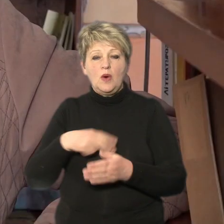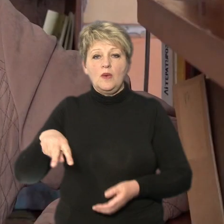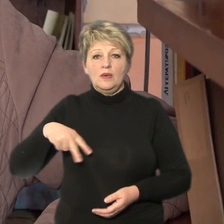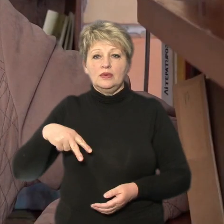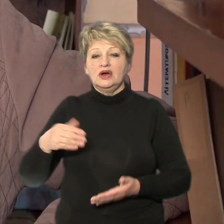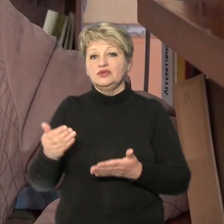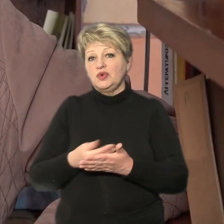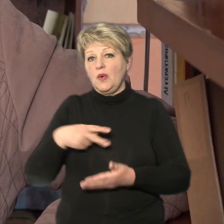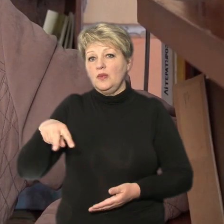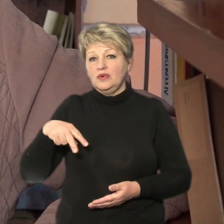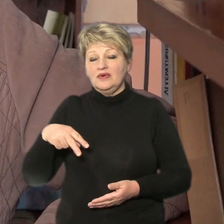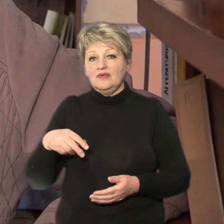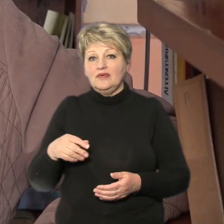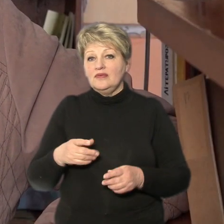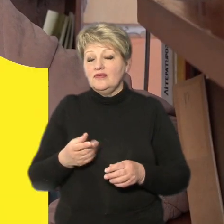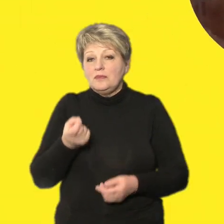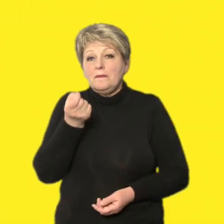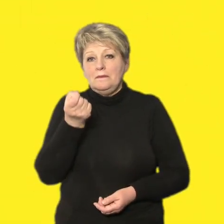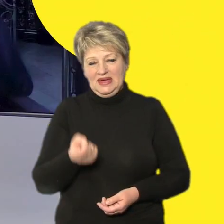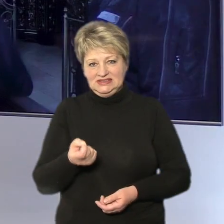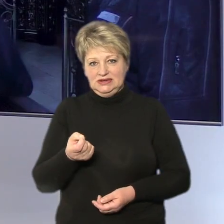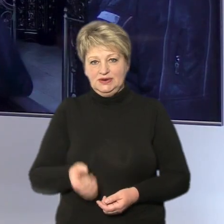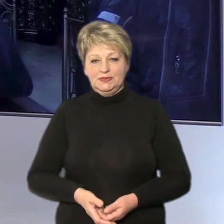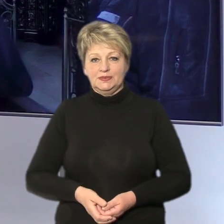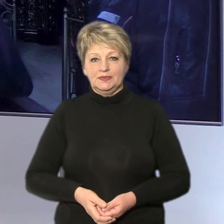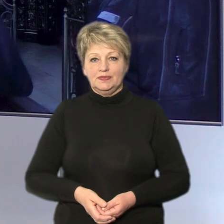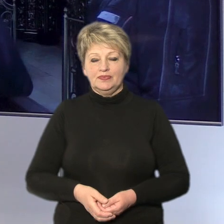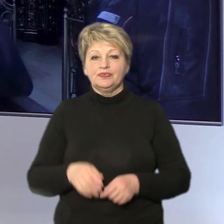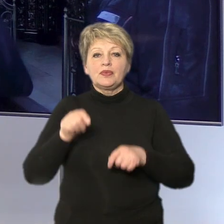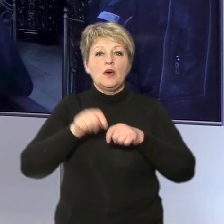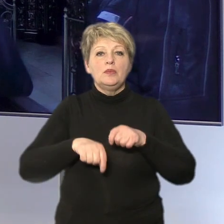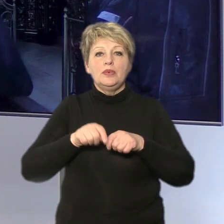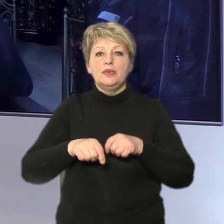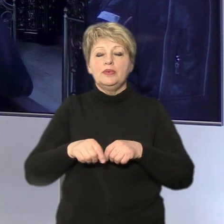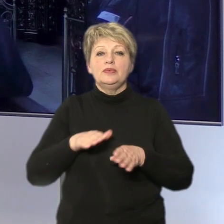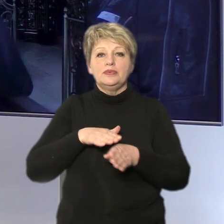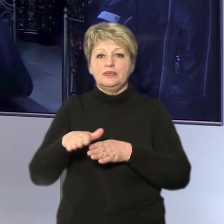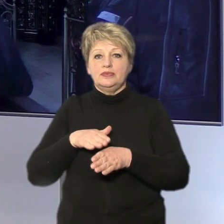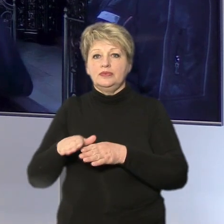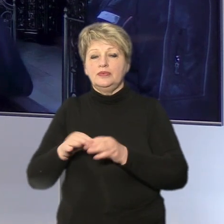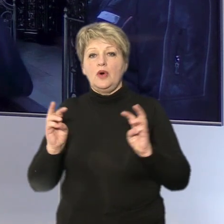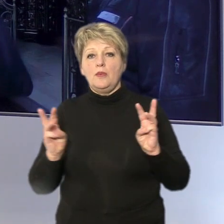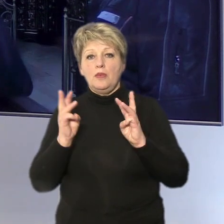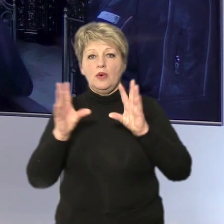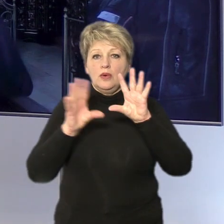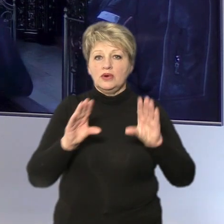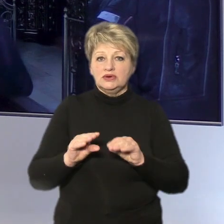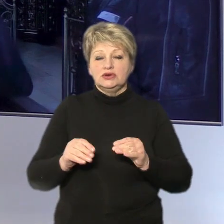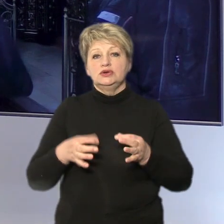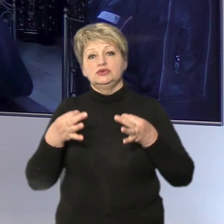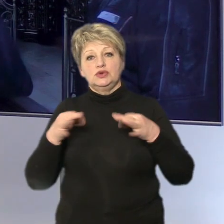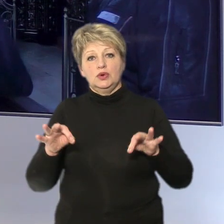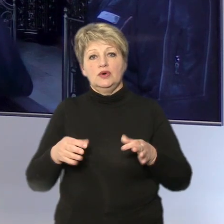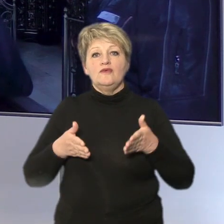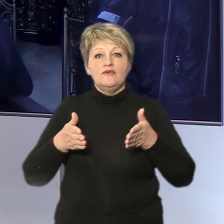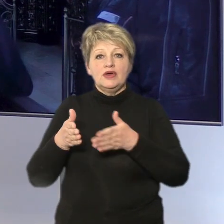Нової літературі було мізер. Перевіряють справність засобів пожежогасіння, доступністі